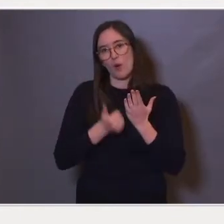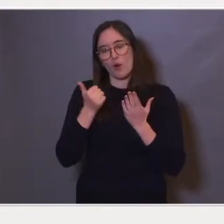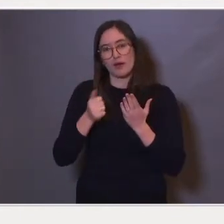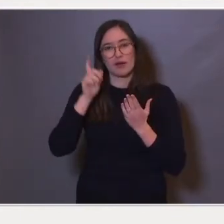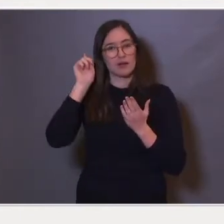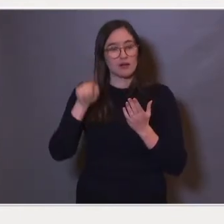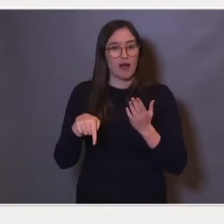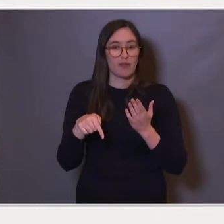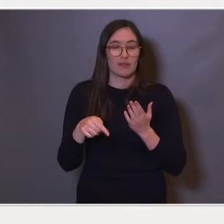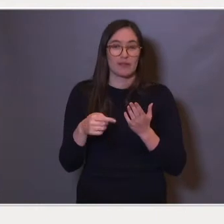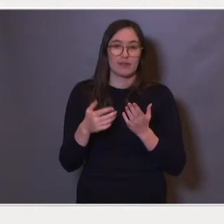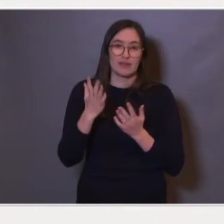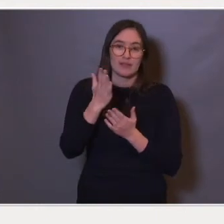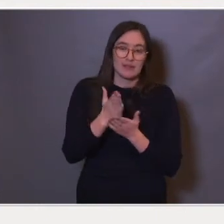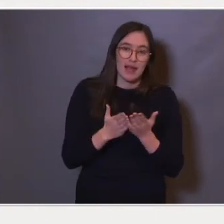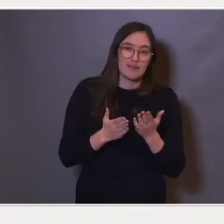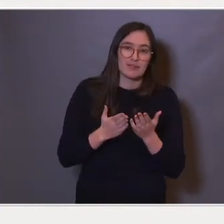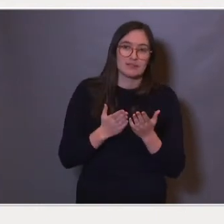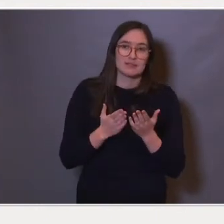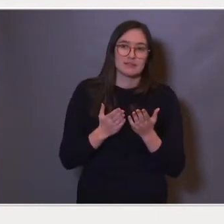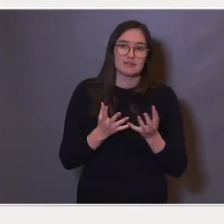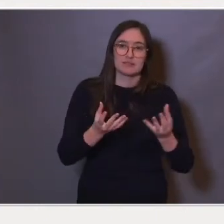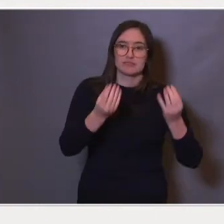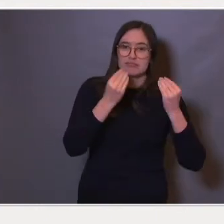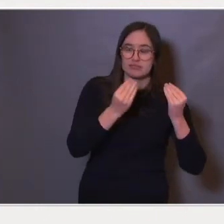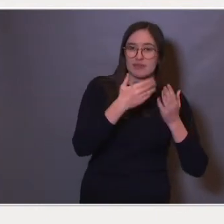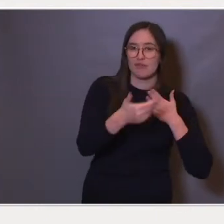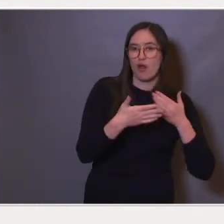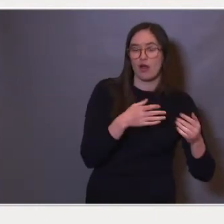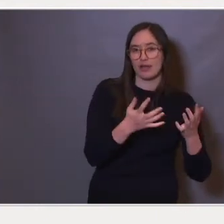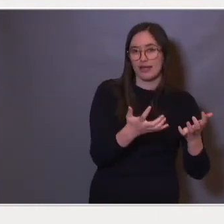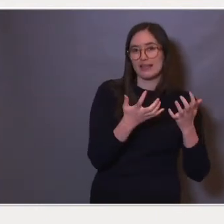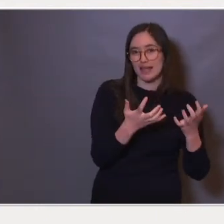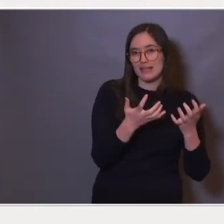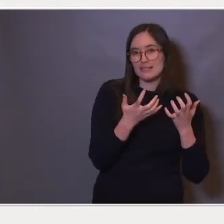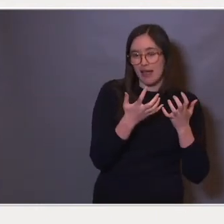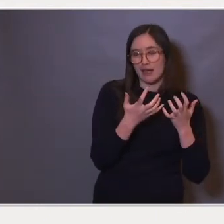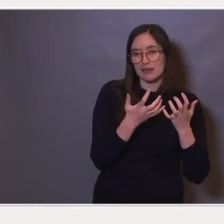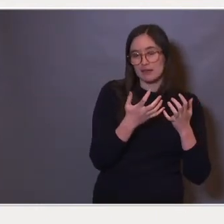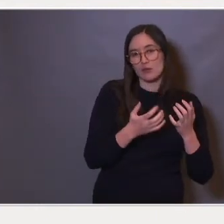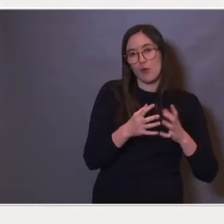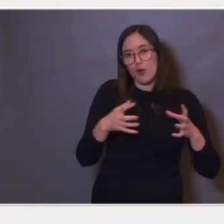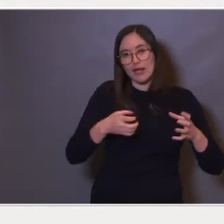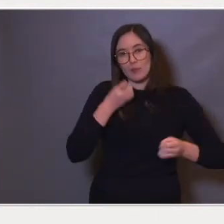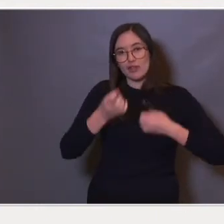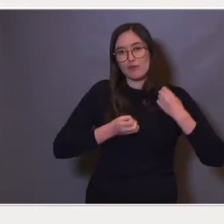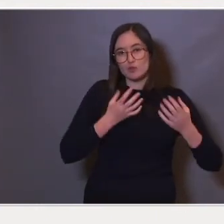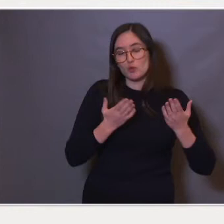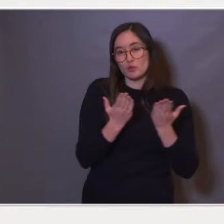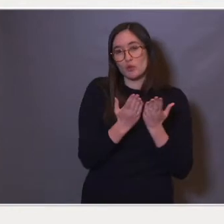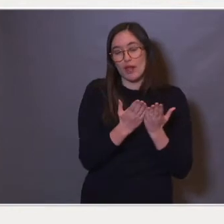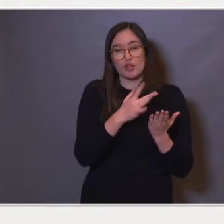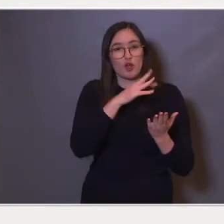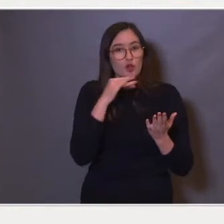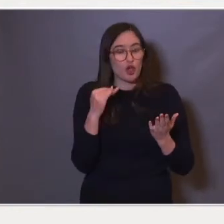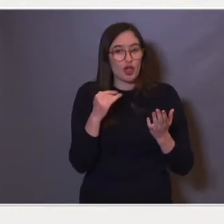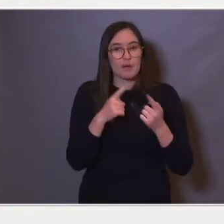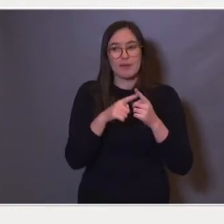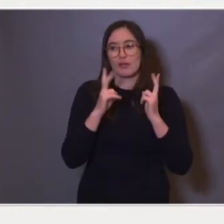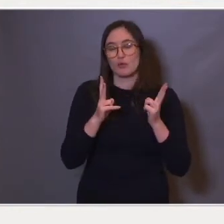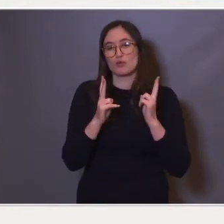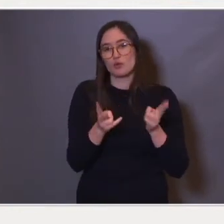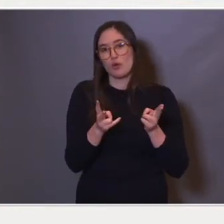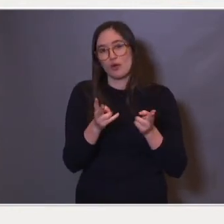kan ha fag man er interessert i for å øke motivasjonen for skole, for å ha det gøy, og dels ha fag som